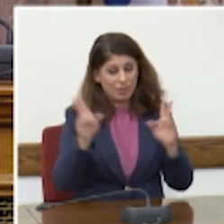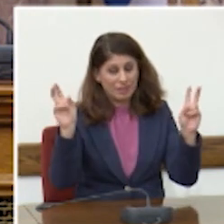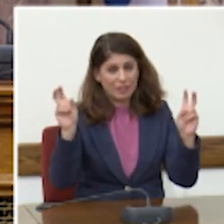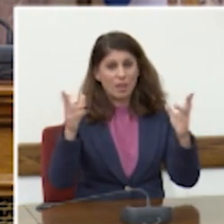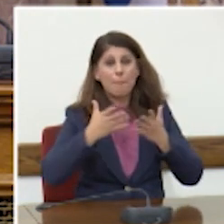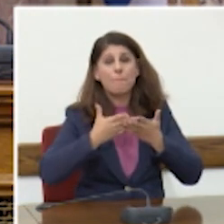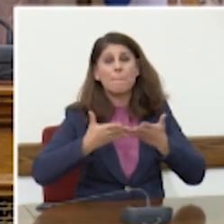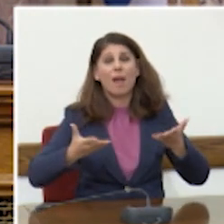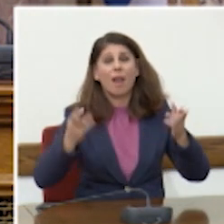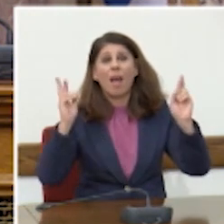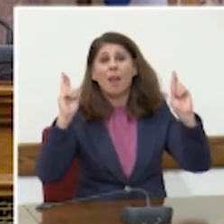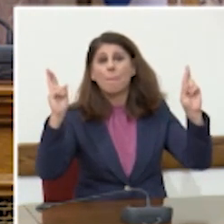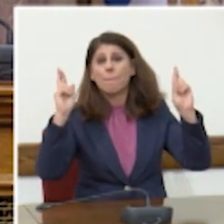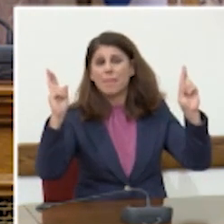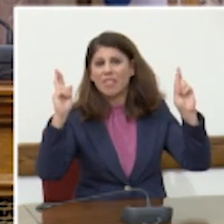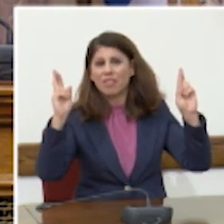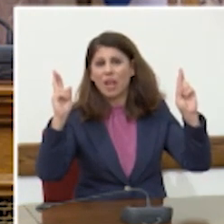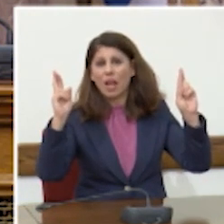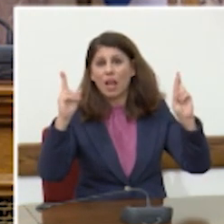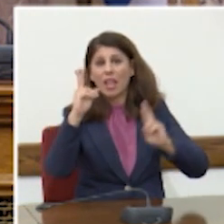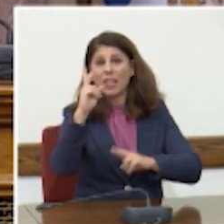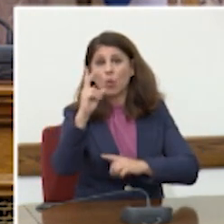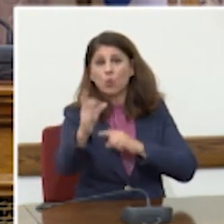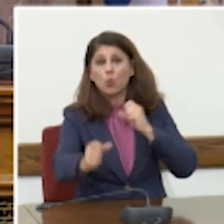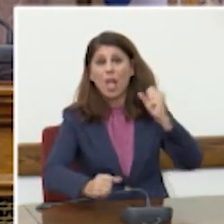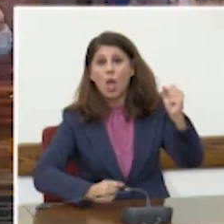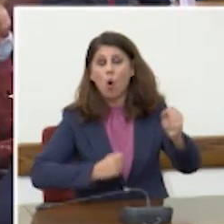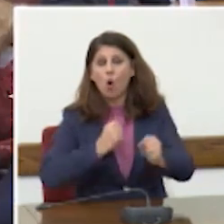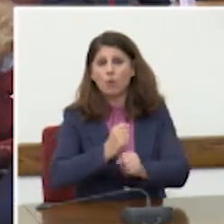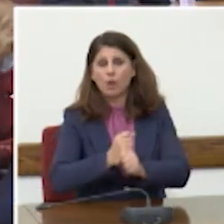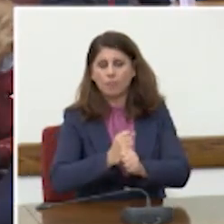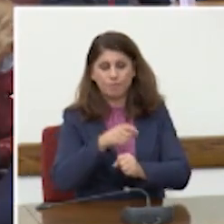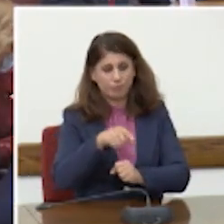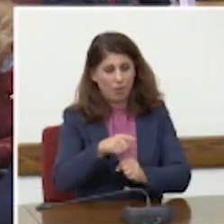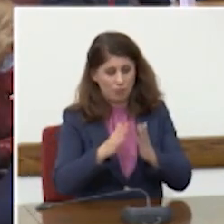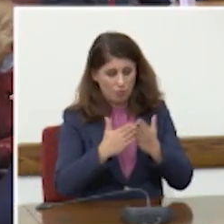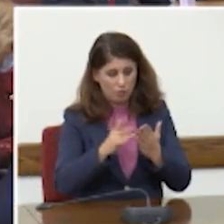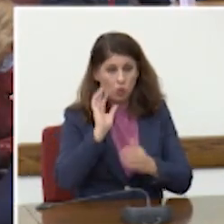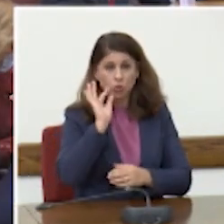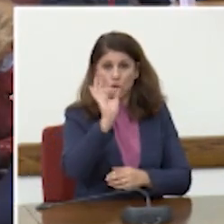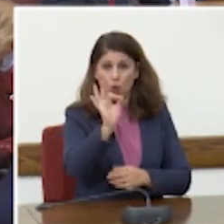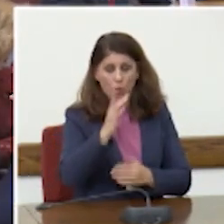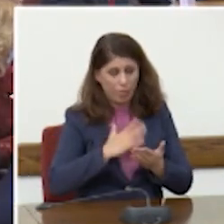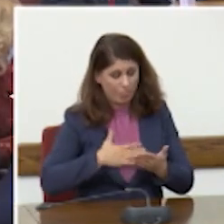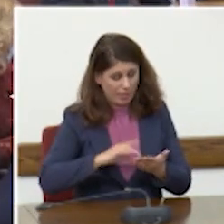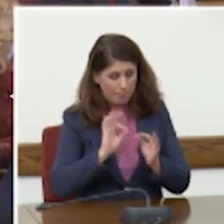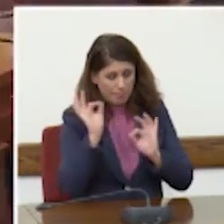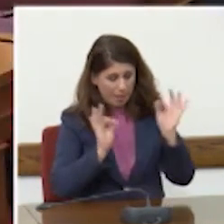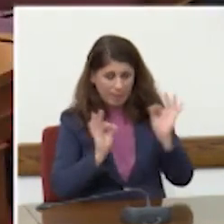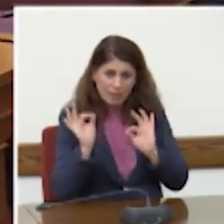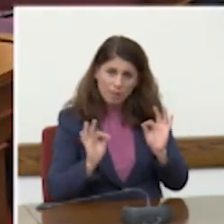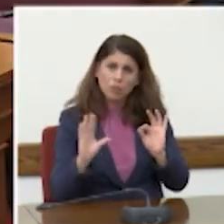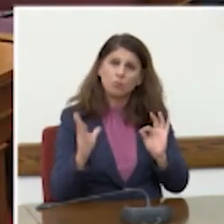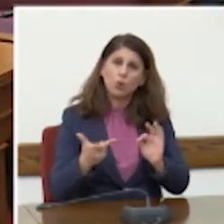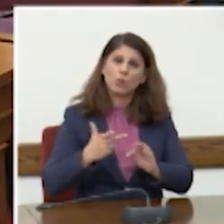Ελπίδα του 20ου αιώνα». Ο στόχος του βιβλίου ήταν να σκιαγραφήσει πώς θα ήταν ο